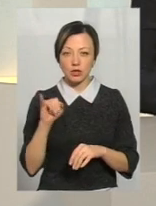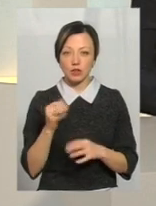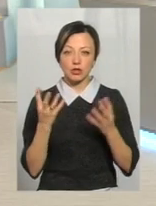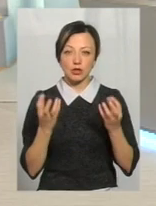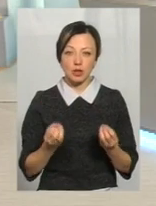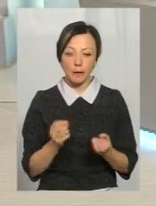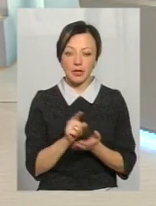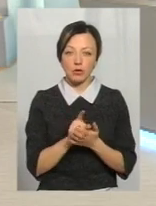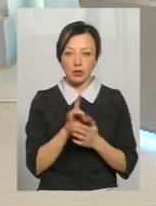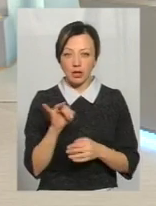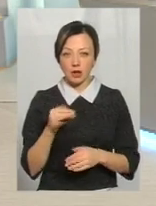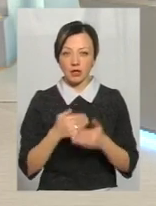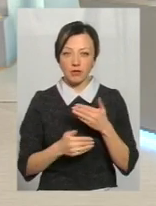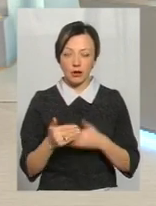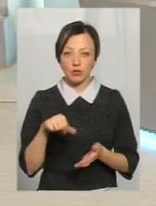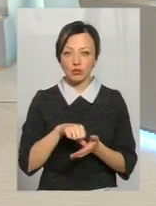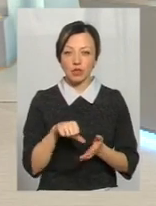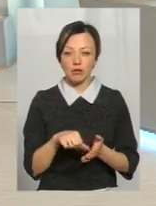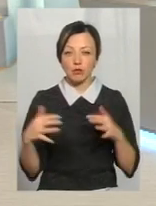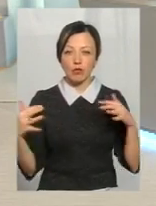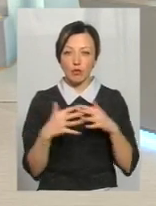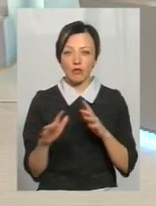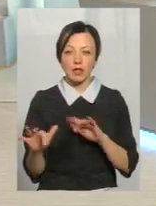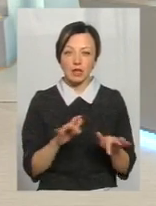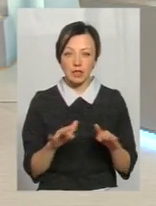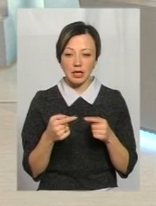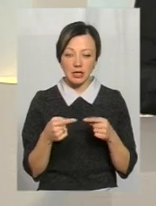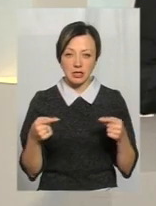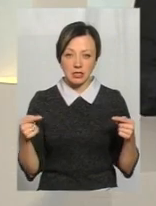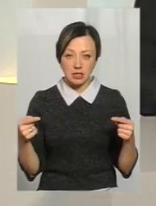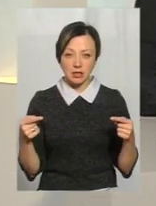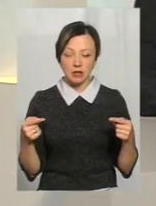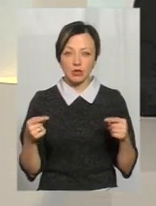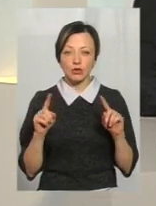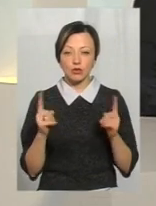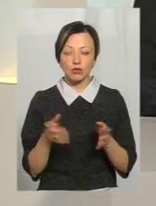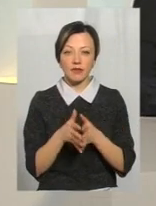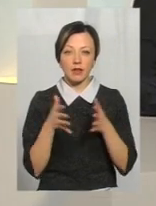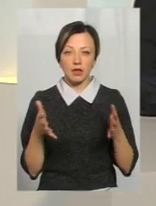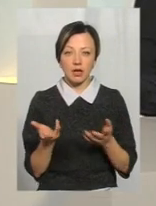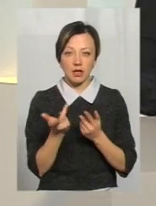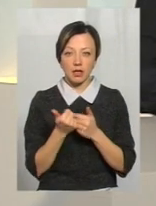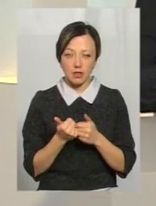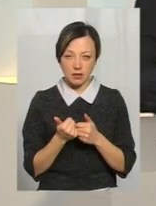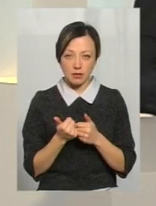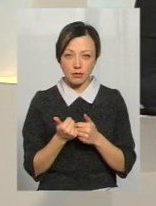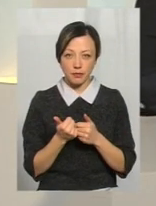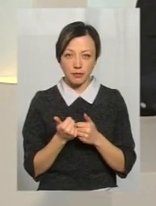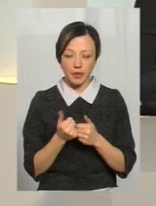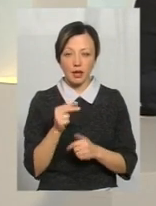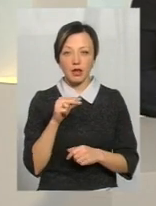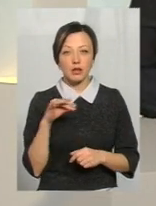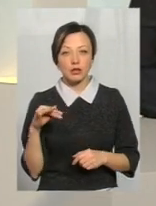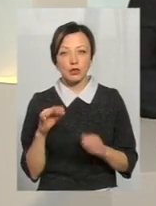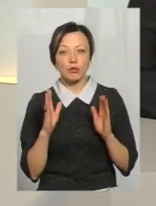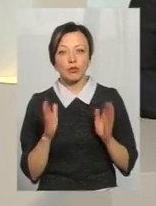пенсіонери, інваліди, учасники бойових дій різних, дуже велика кількість. Чи